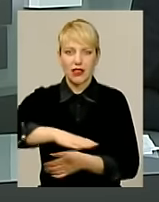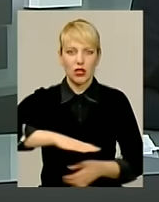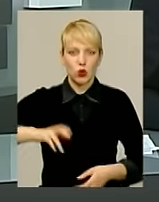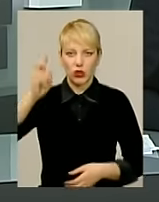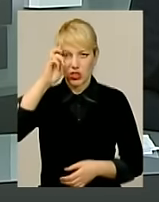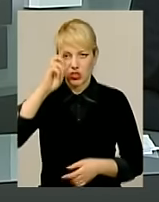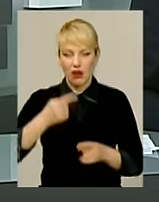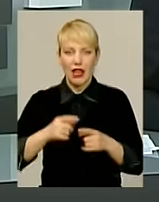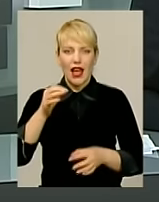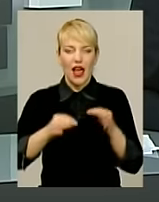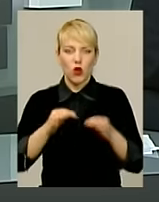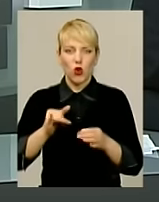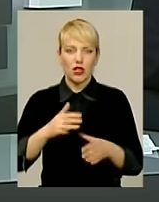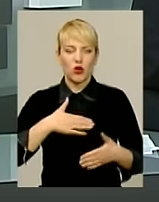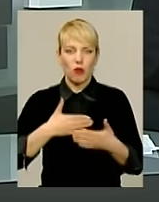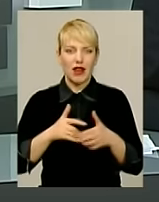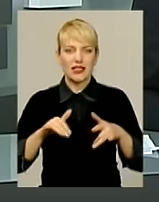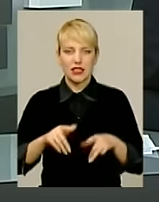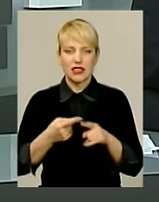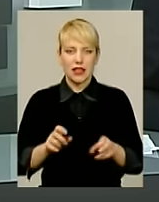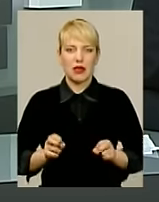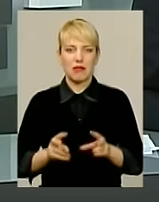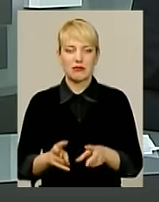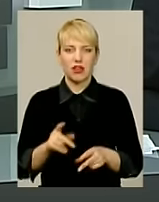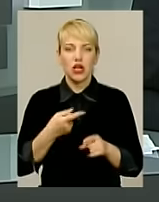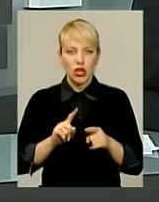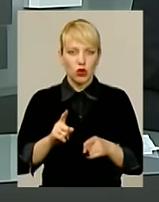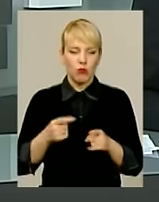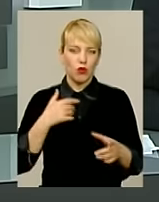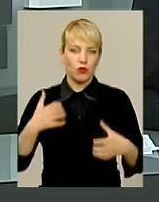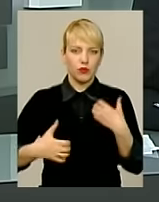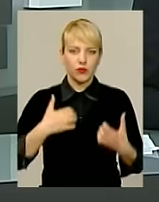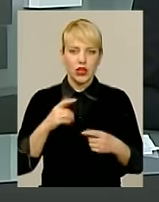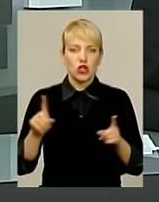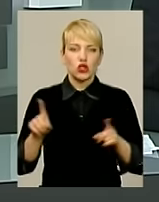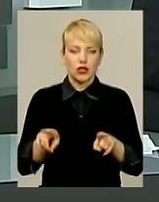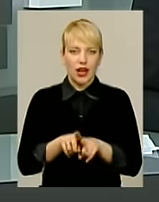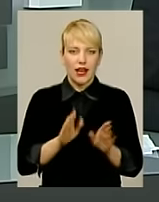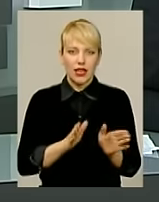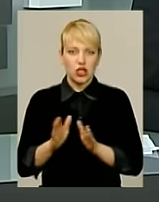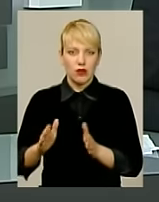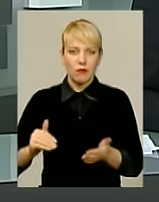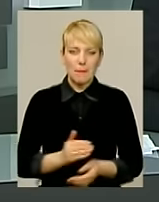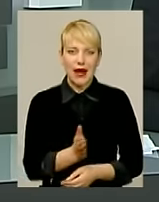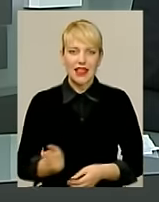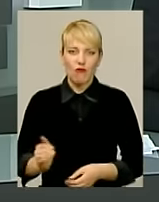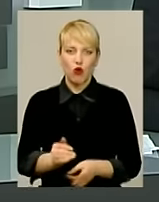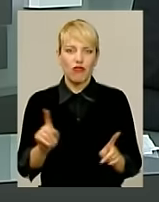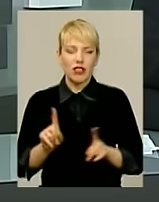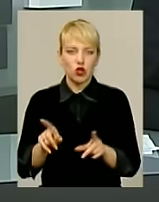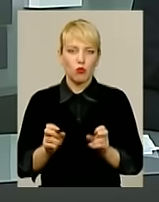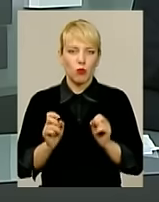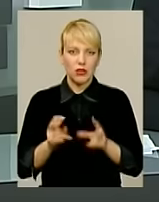Екологи і громадські діячі вважають це досить небезпечним, а тому б'ють на сполох. Що таке режим маневрування і чому він